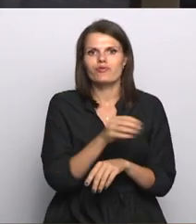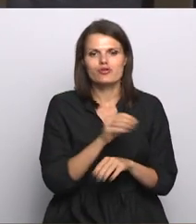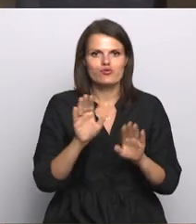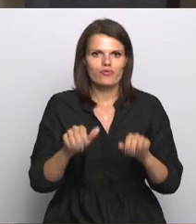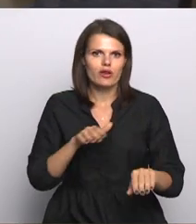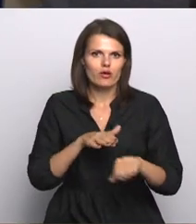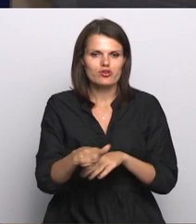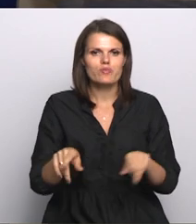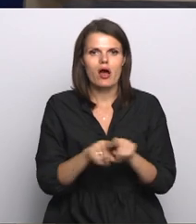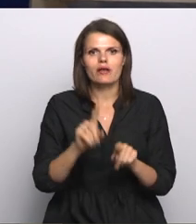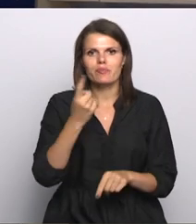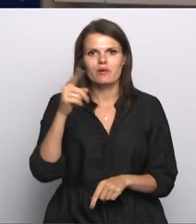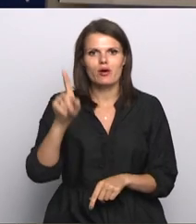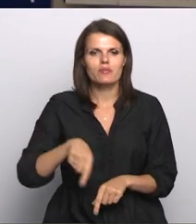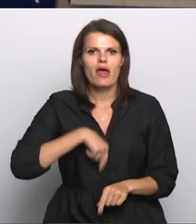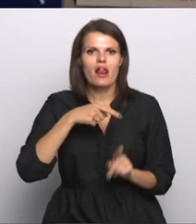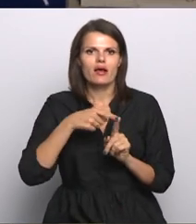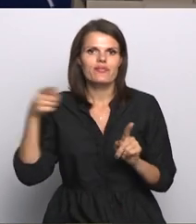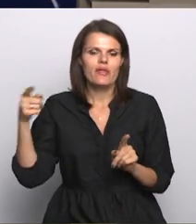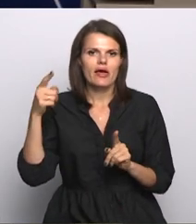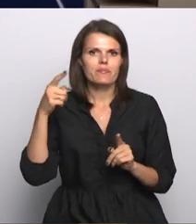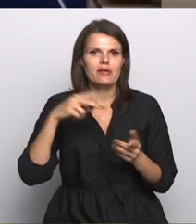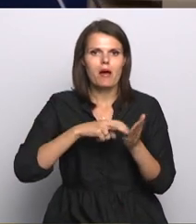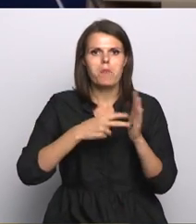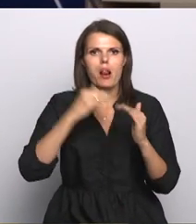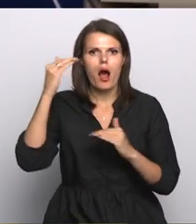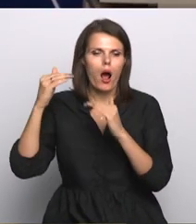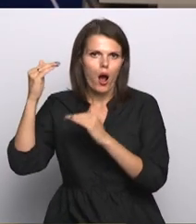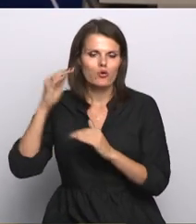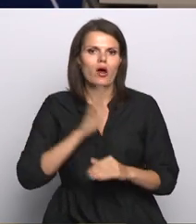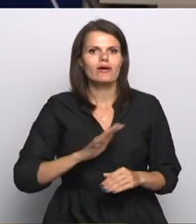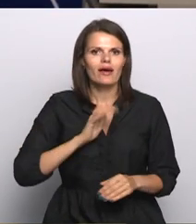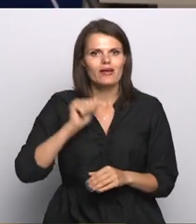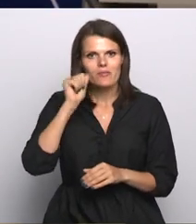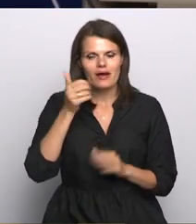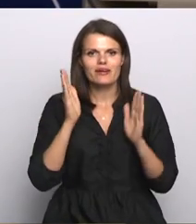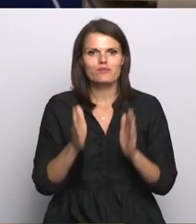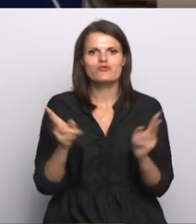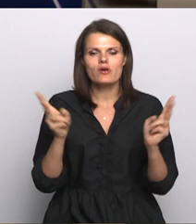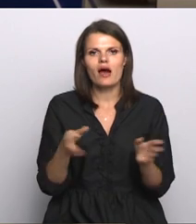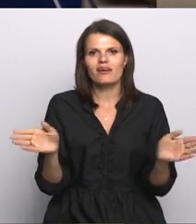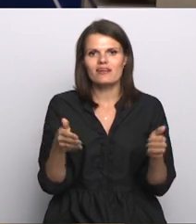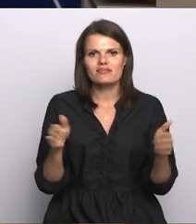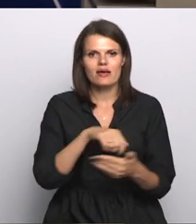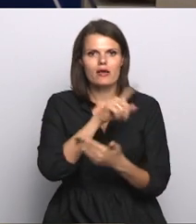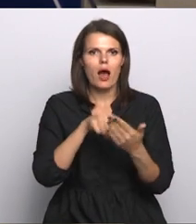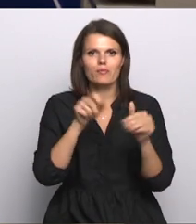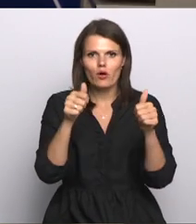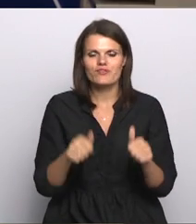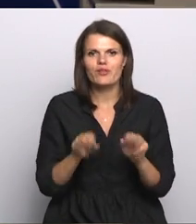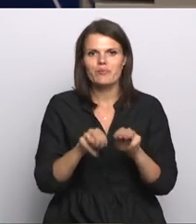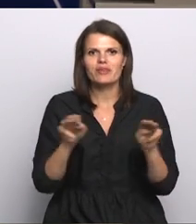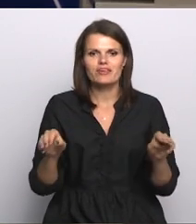pirmo prasību par ilgtermīgu grafiku rīt ministru kabinetā gaidāma hārkārtes sēda aptaujas veidā, kurā ministri